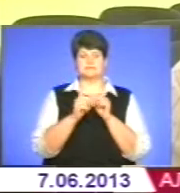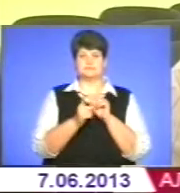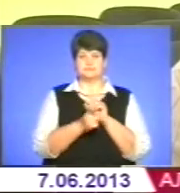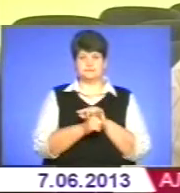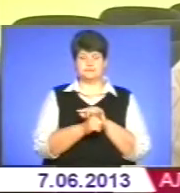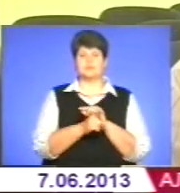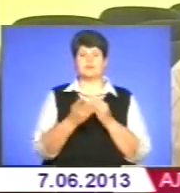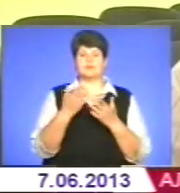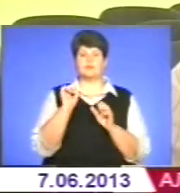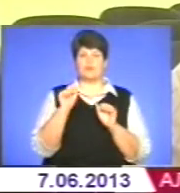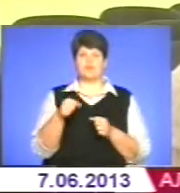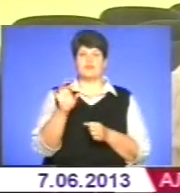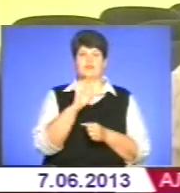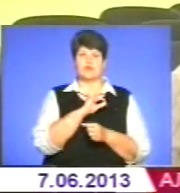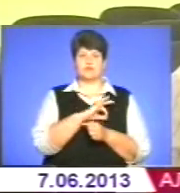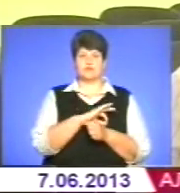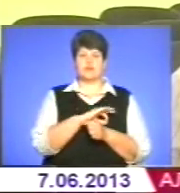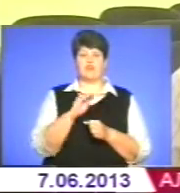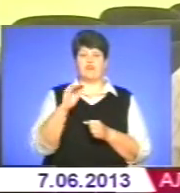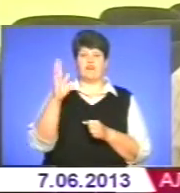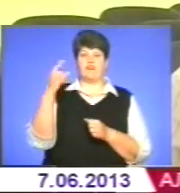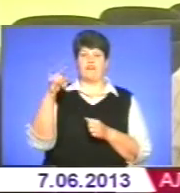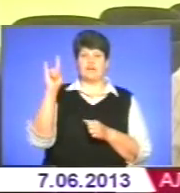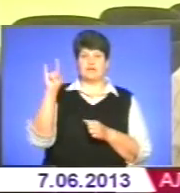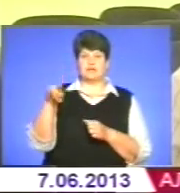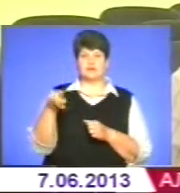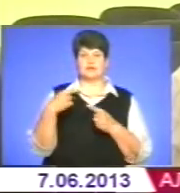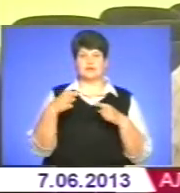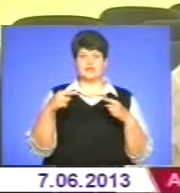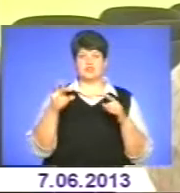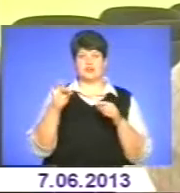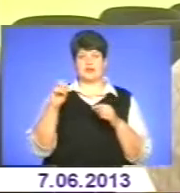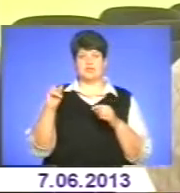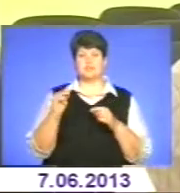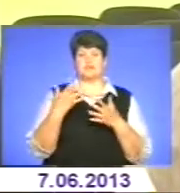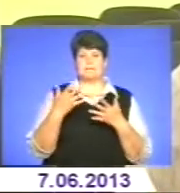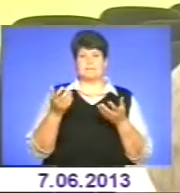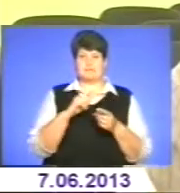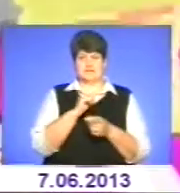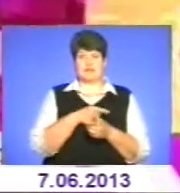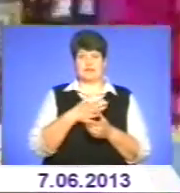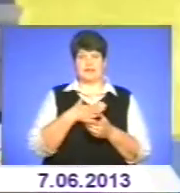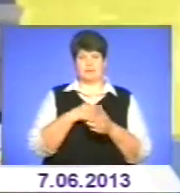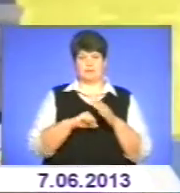використовувати на то саме фасад, на вікно, на інші речі і таким чином підсилювати наші позиції.